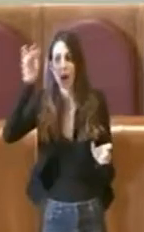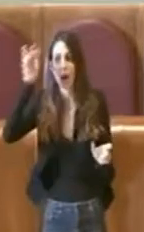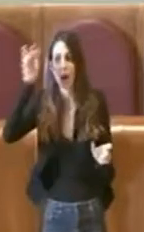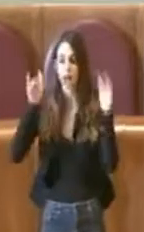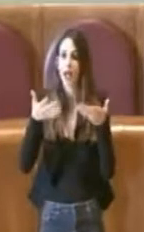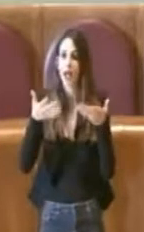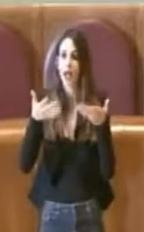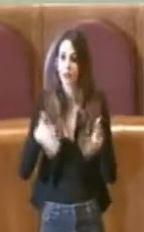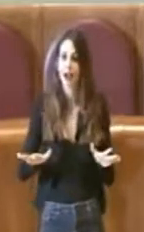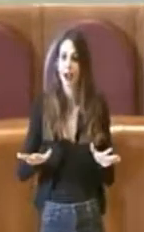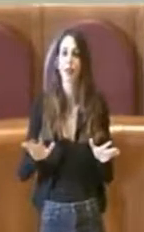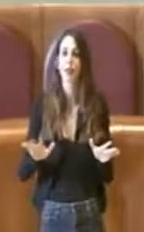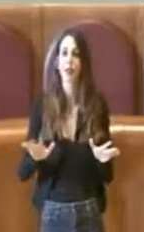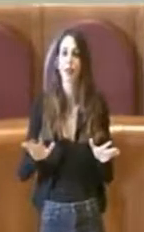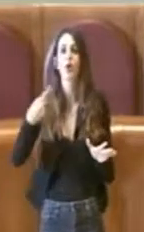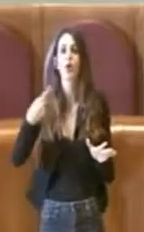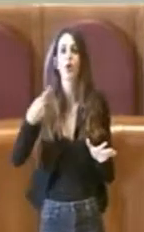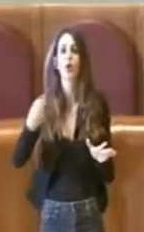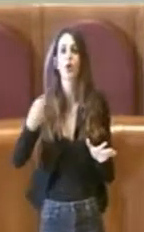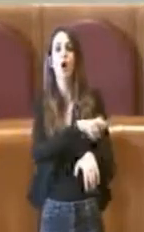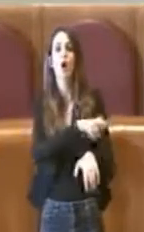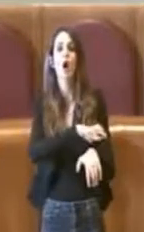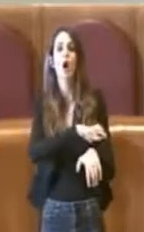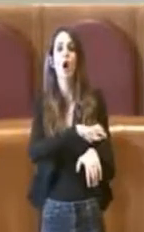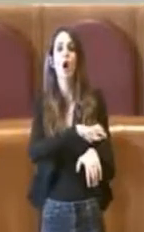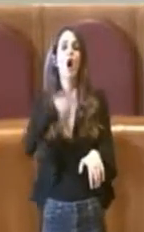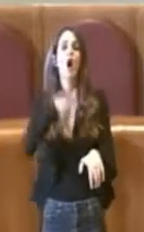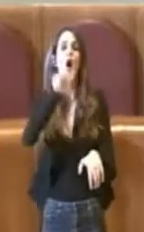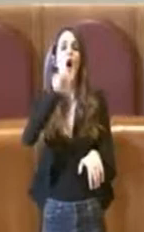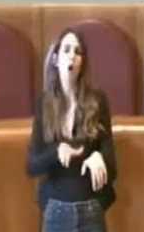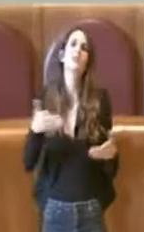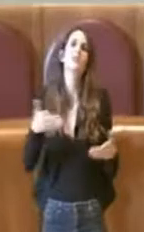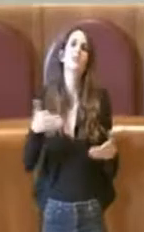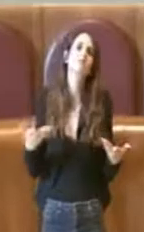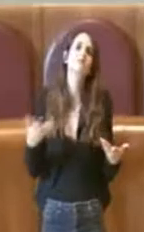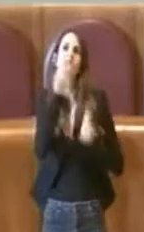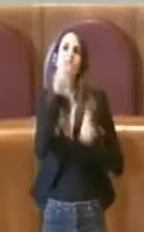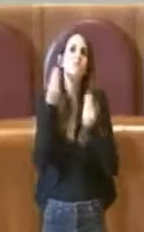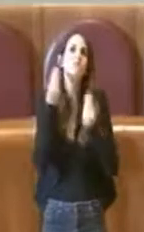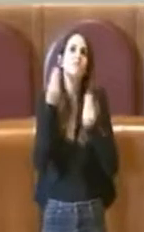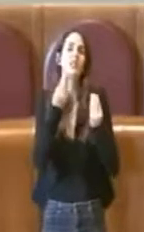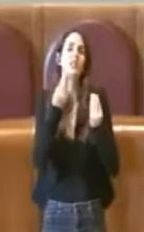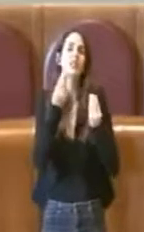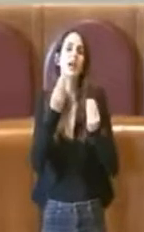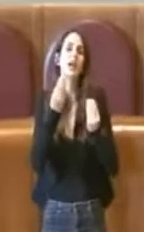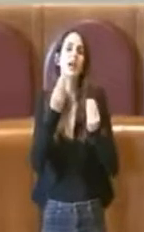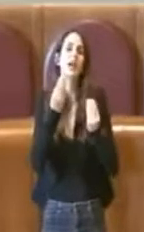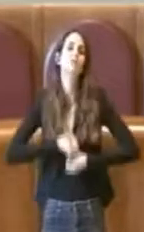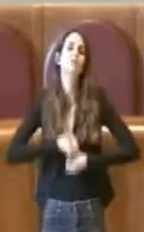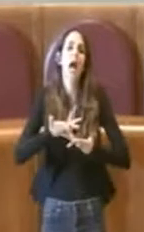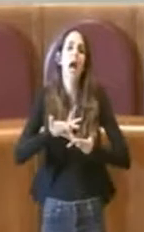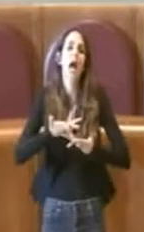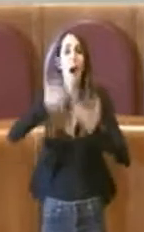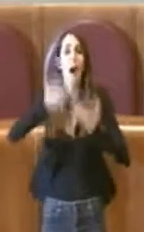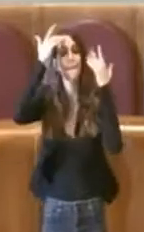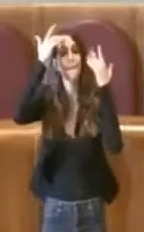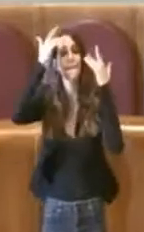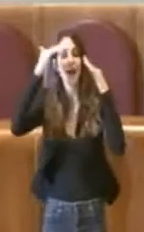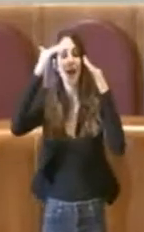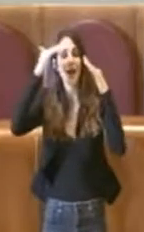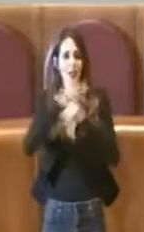poi i commissari si sono fatti la loro idea e hanno espresso il parere che, come sapete, è un parere comunque